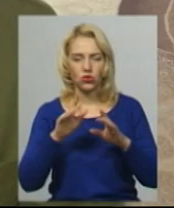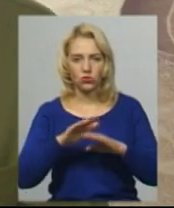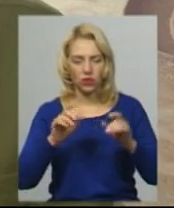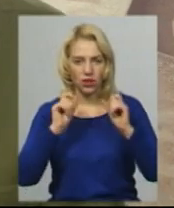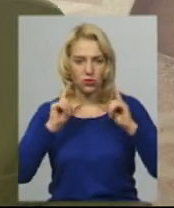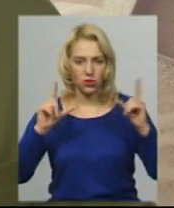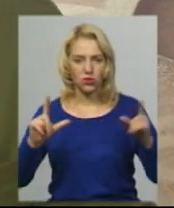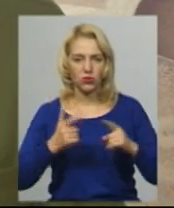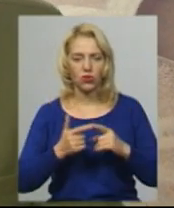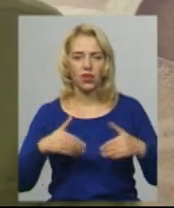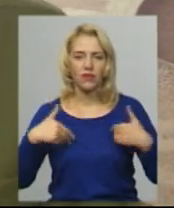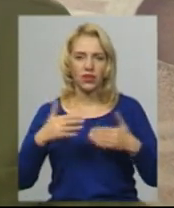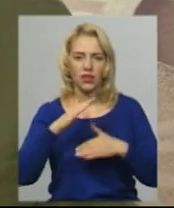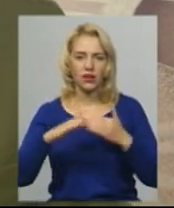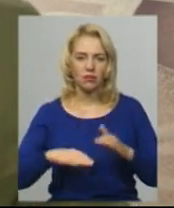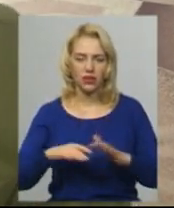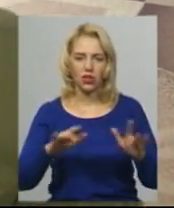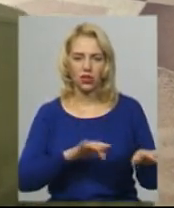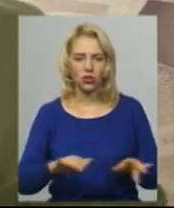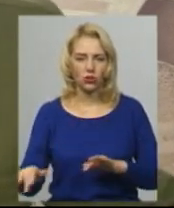Вітання під аккомпанемент, а далі урок.